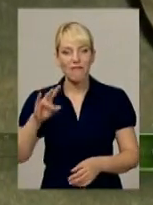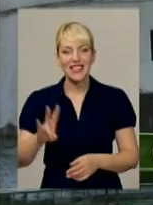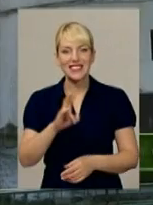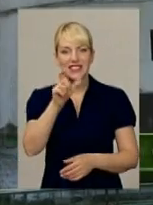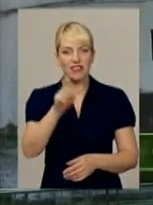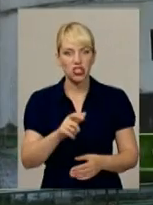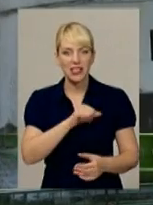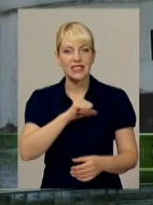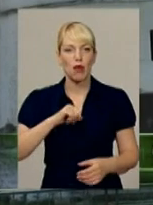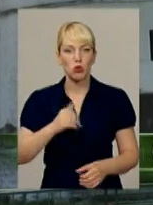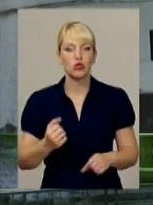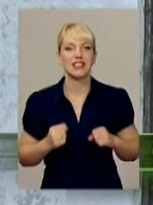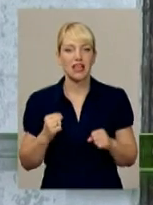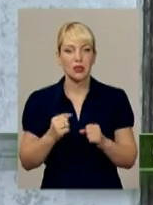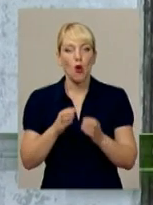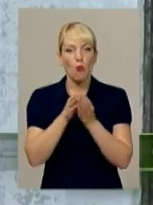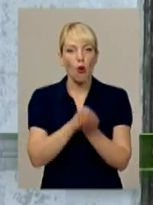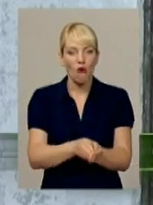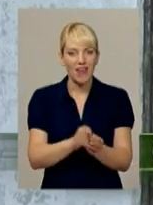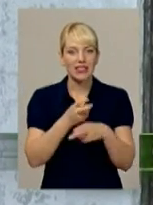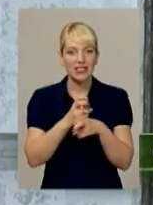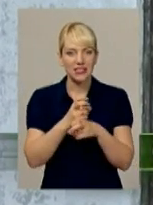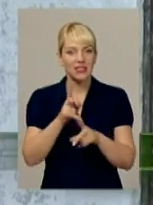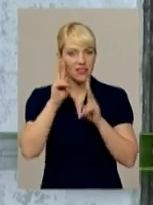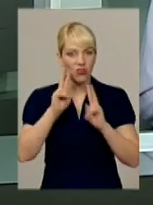намагається поховати давні рештки невідомих воїнів.